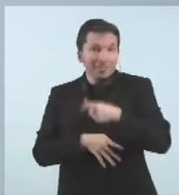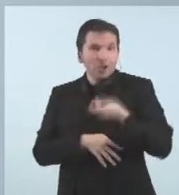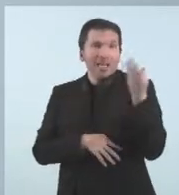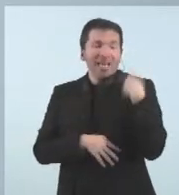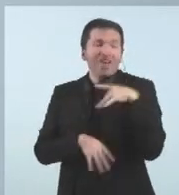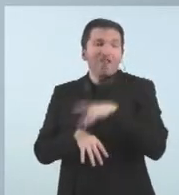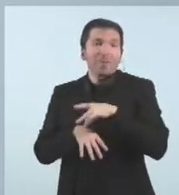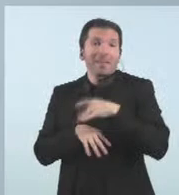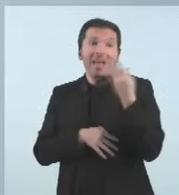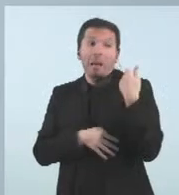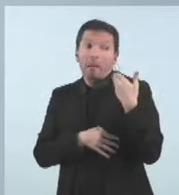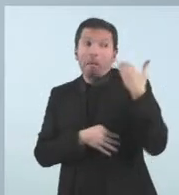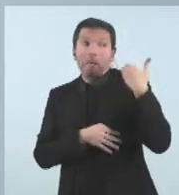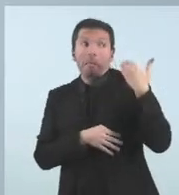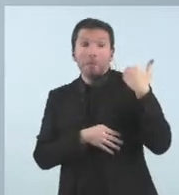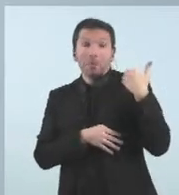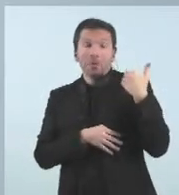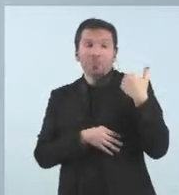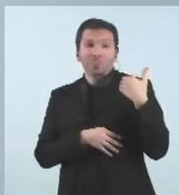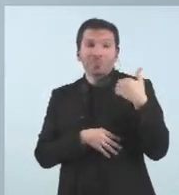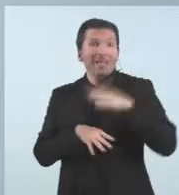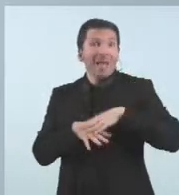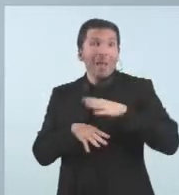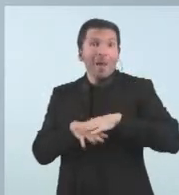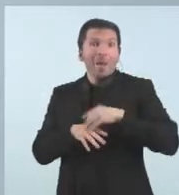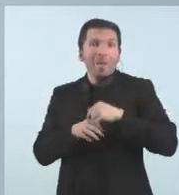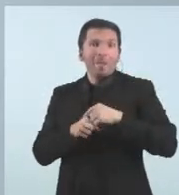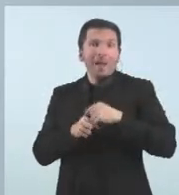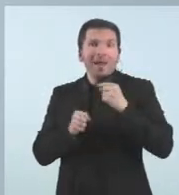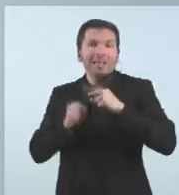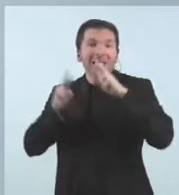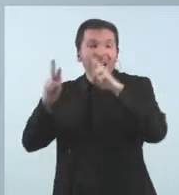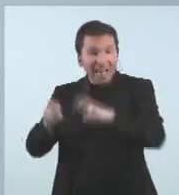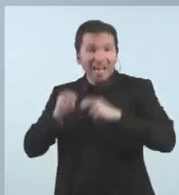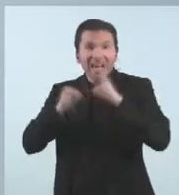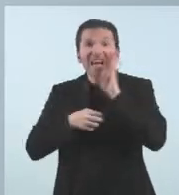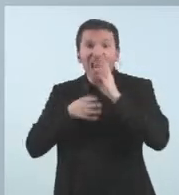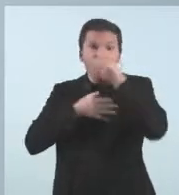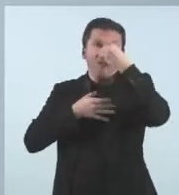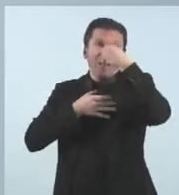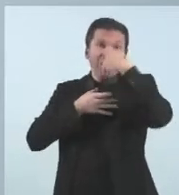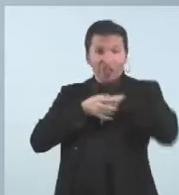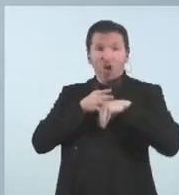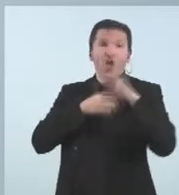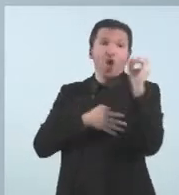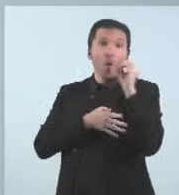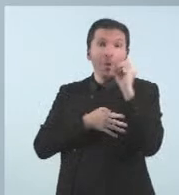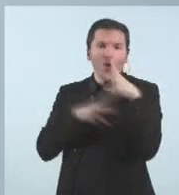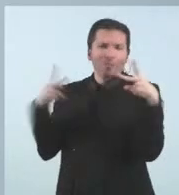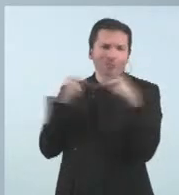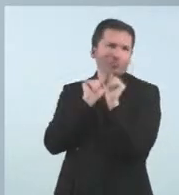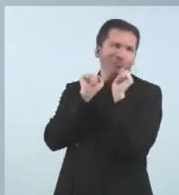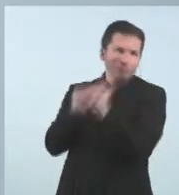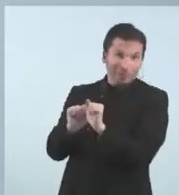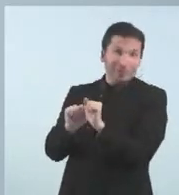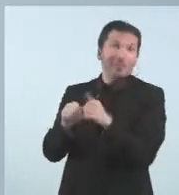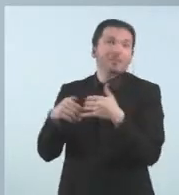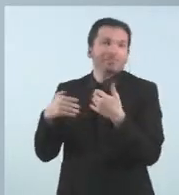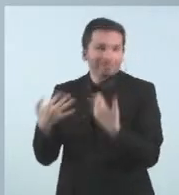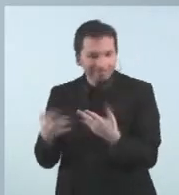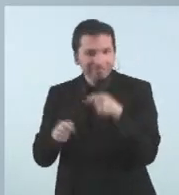la malaltia recentment és justament per evitar la reinfecció amb l'Òmicron. I això serà un període transitori en què